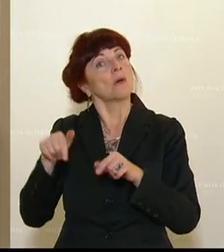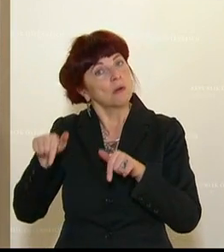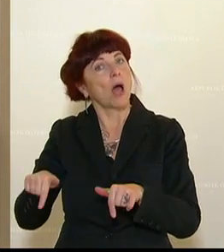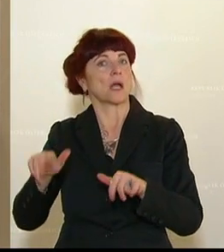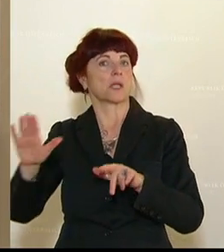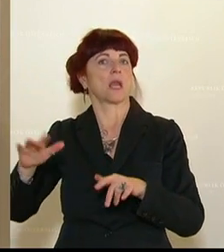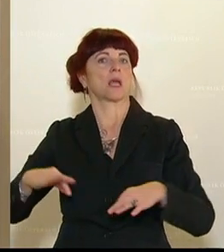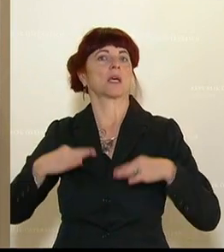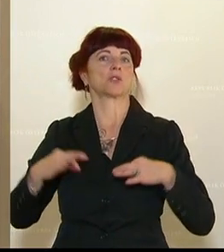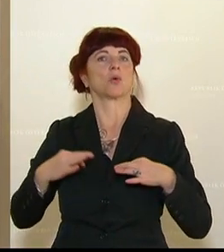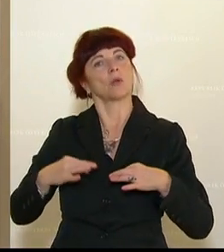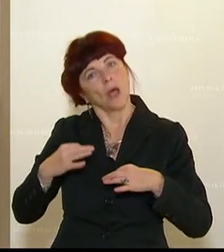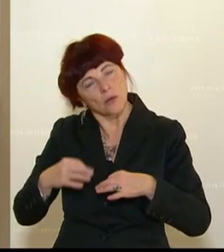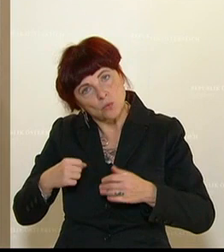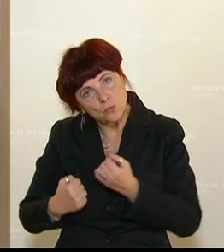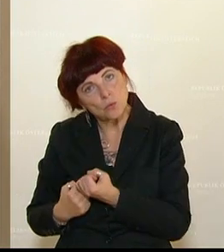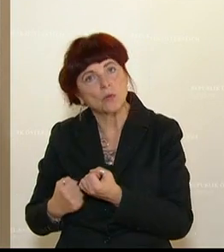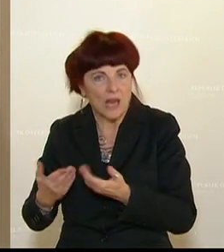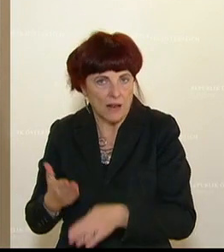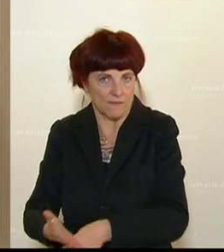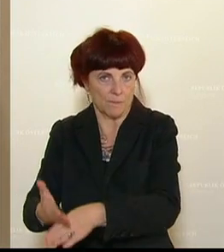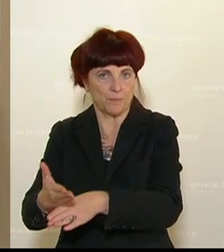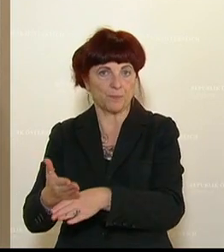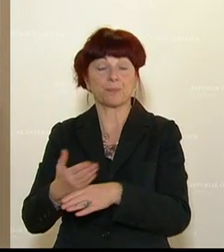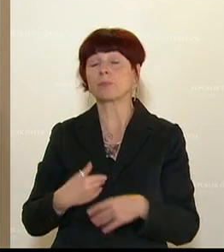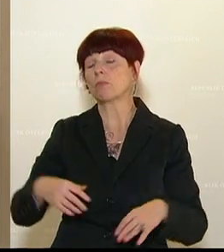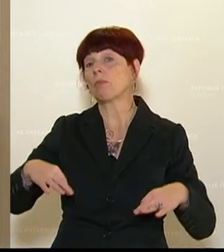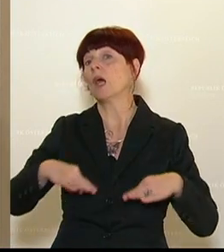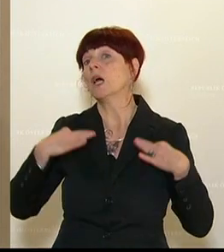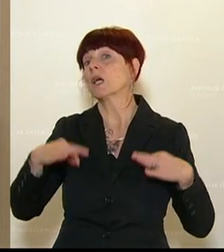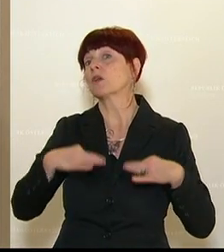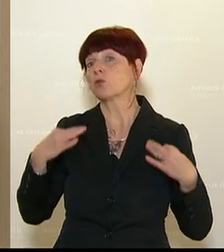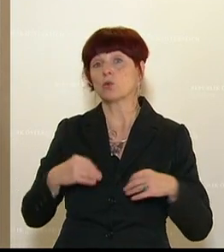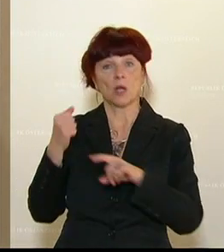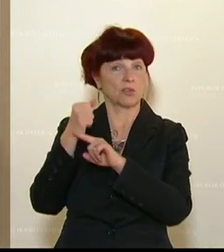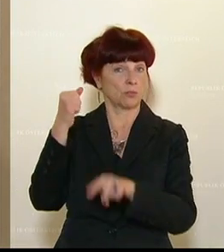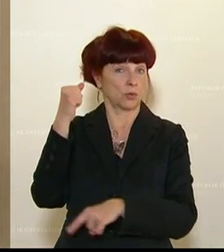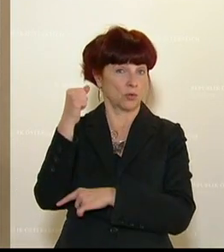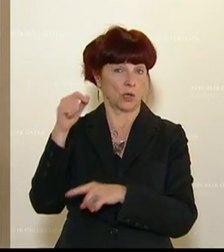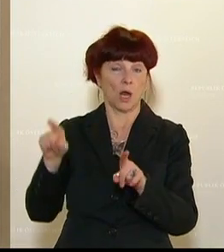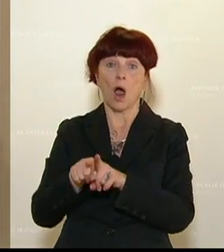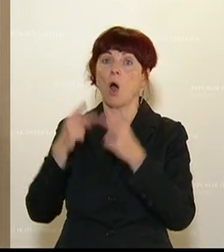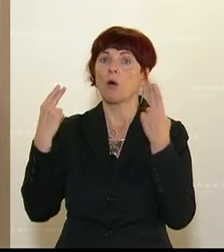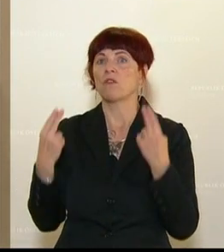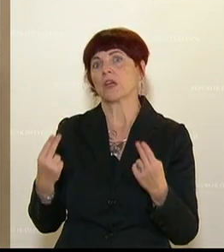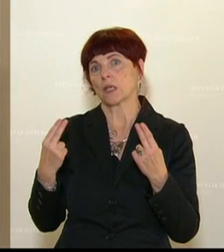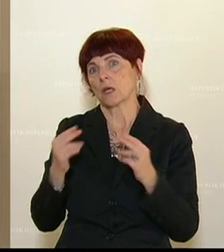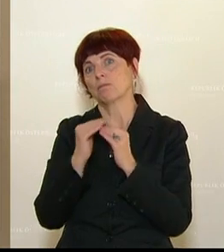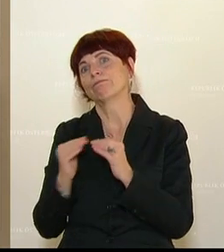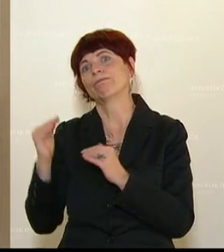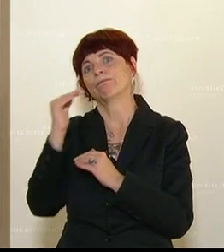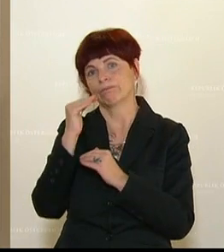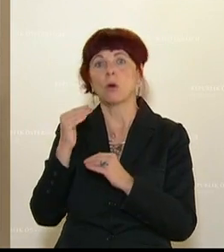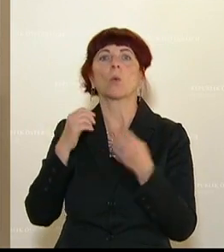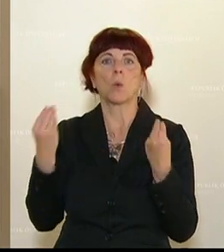Konkret im Gesundheitsbudget sind natürlich Erhöhungen hier wesentlich auch durch die Covid-Pandemie begründet. Ist